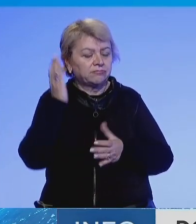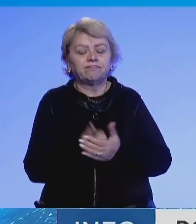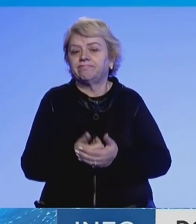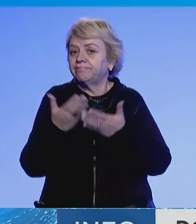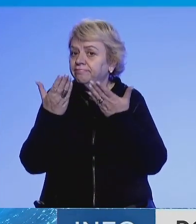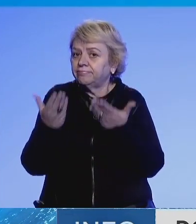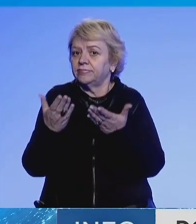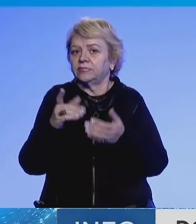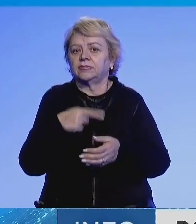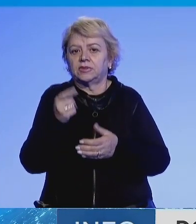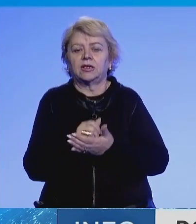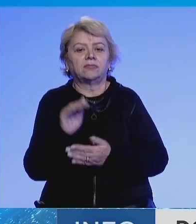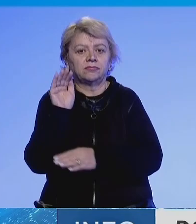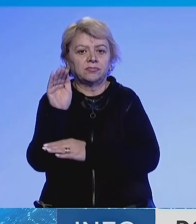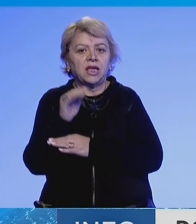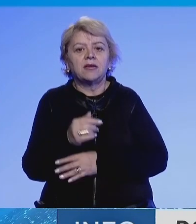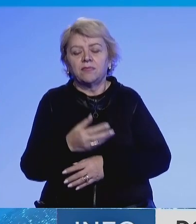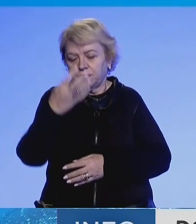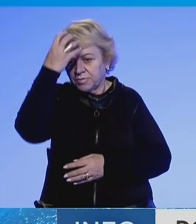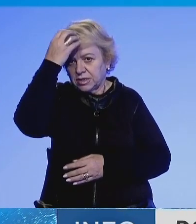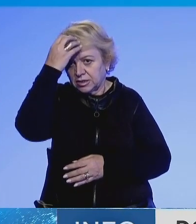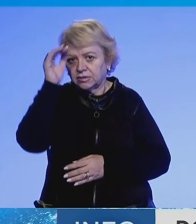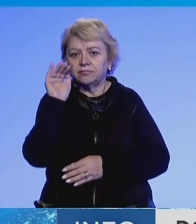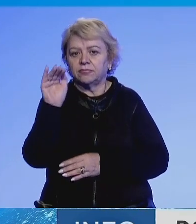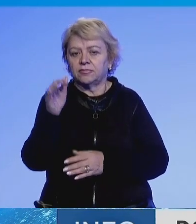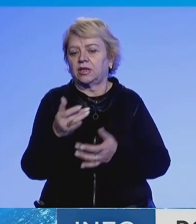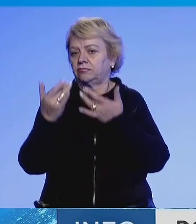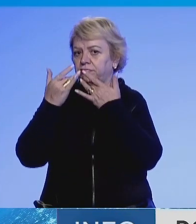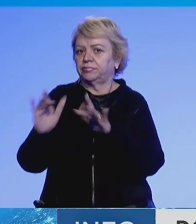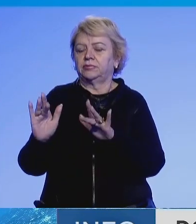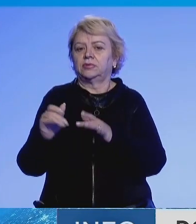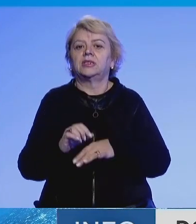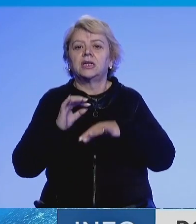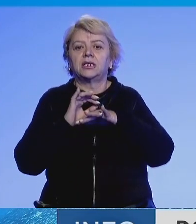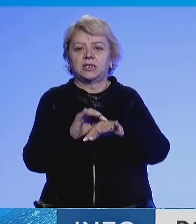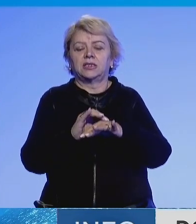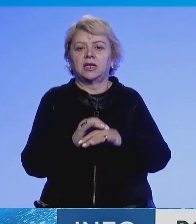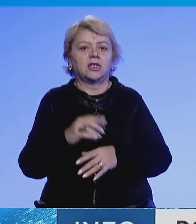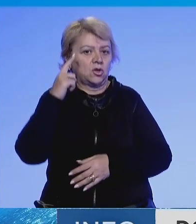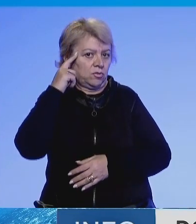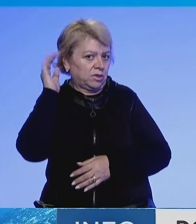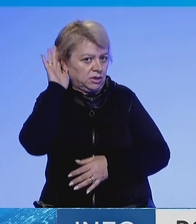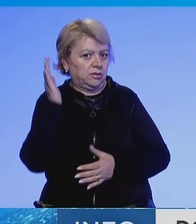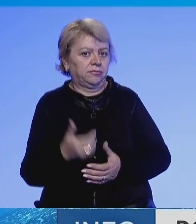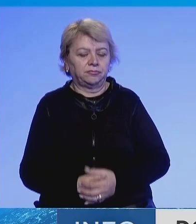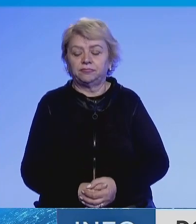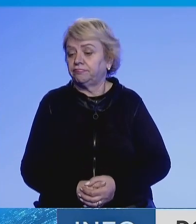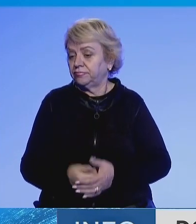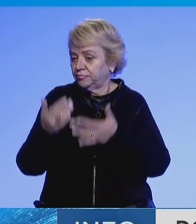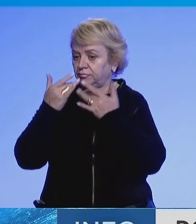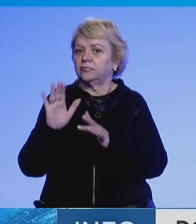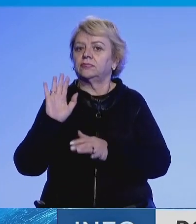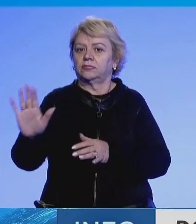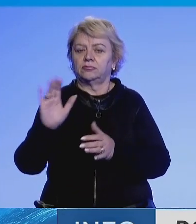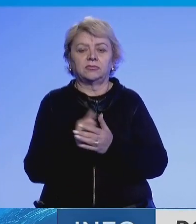prandaj i kam folur madhe i sëtim bretit për të njëftuar se po jabë dorheqen si lider i partijës konservatore. Dorje që asaj